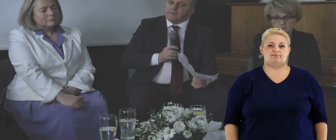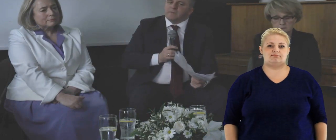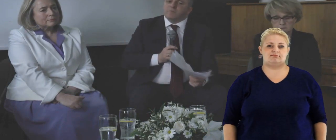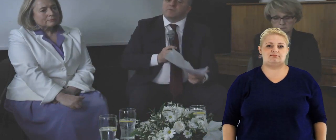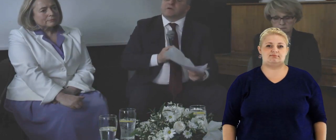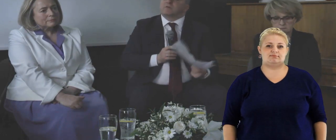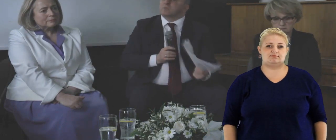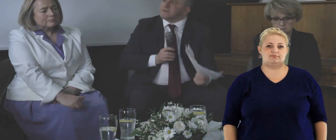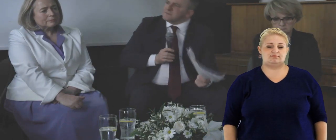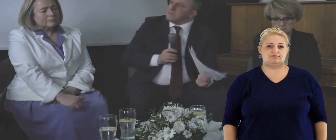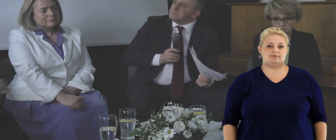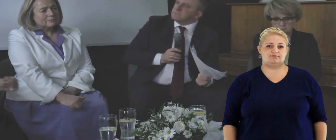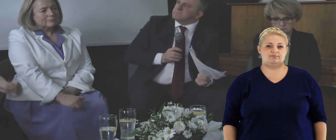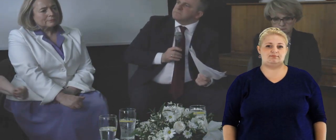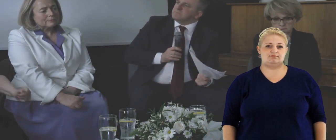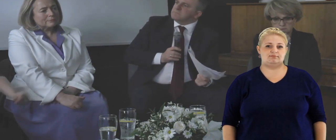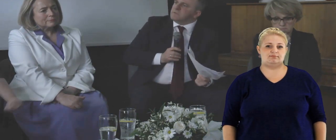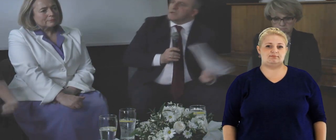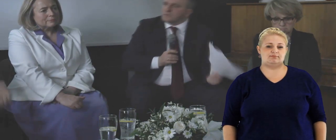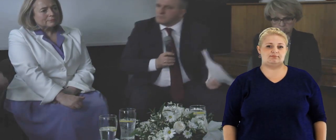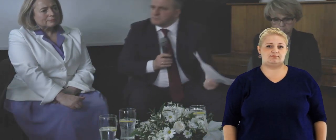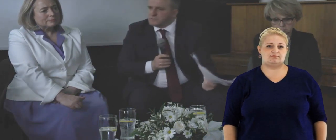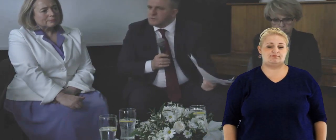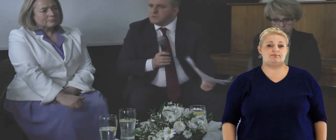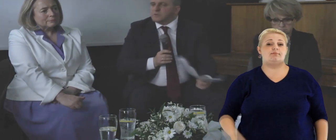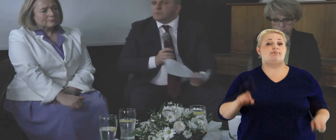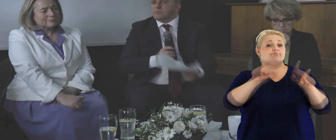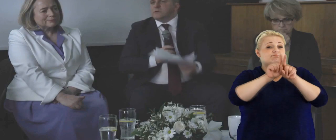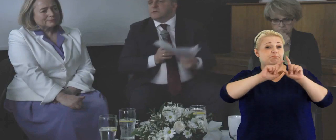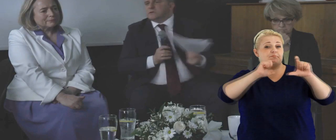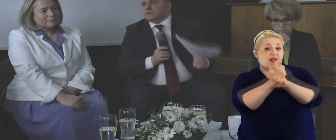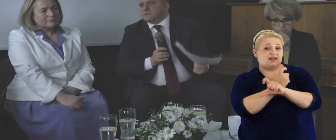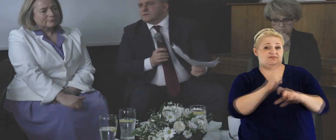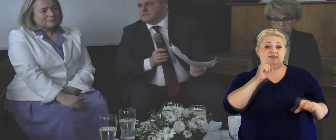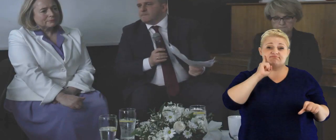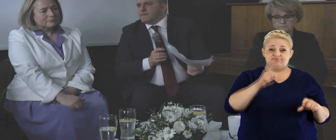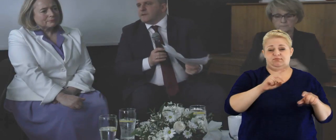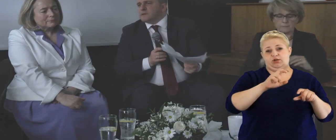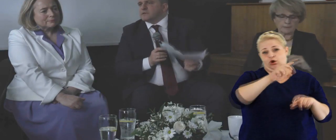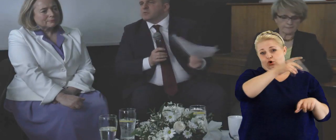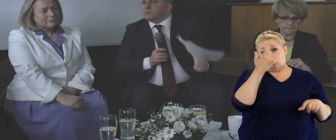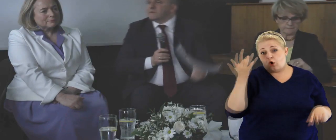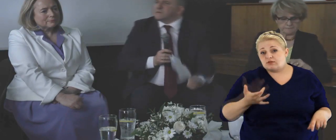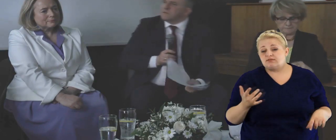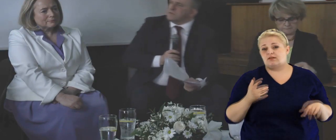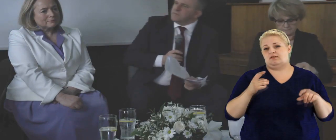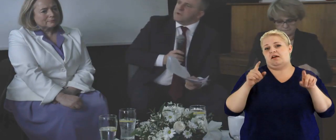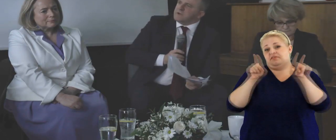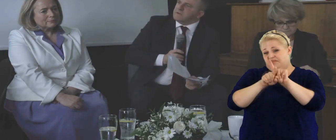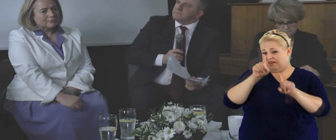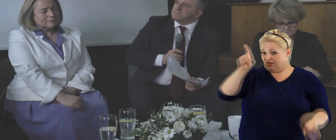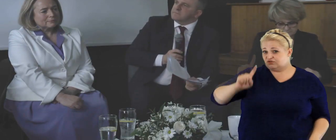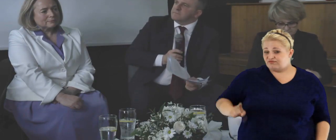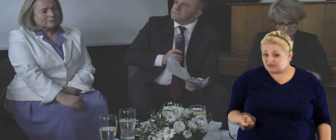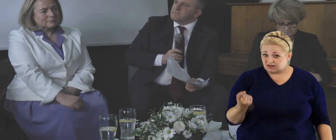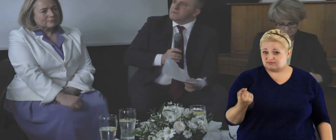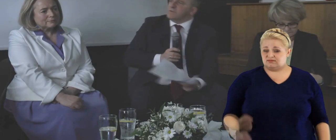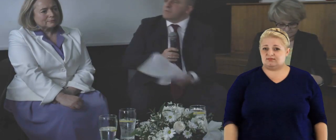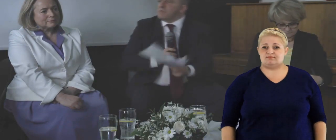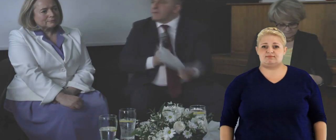To była konkurencja Atom, to była energia odnawialna,